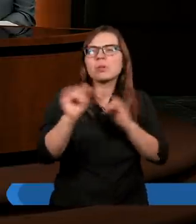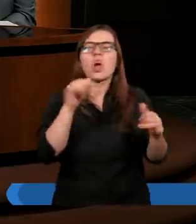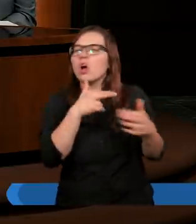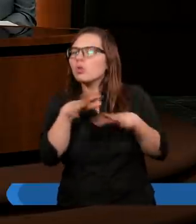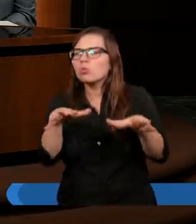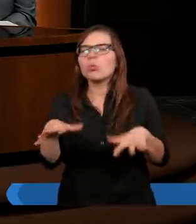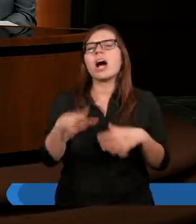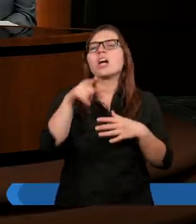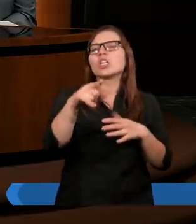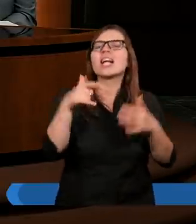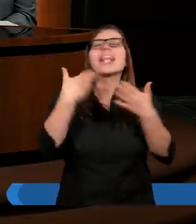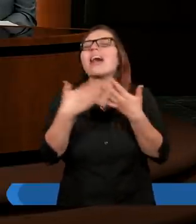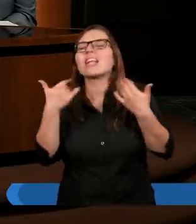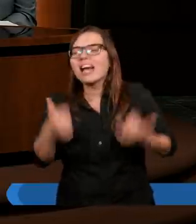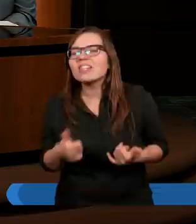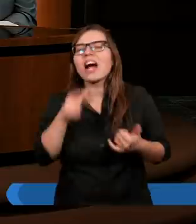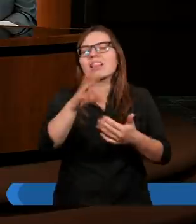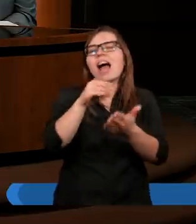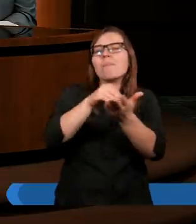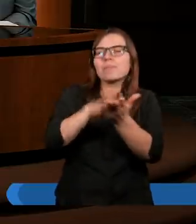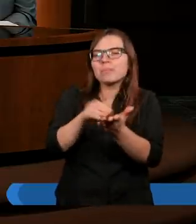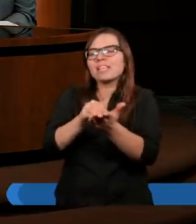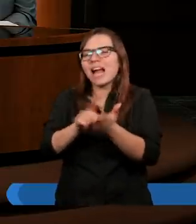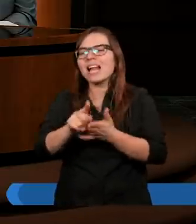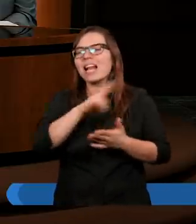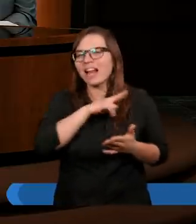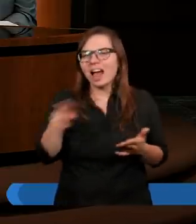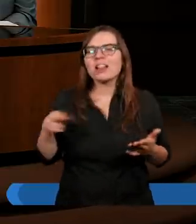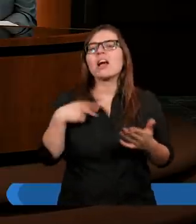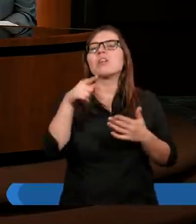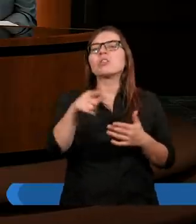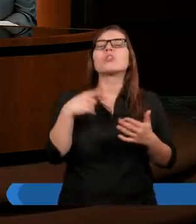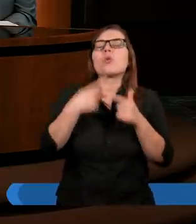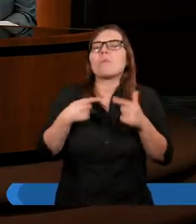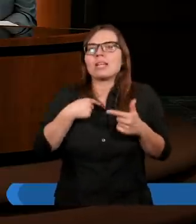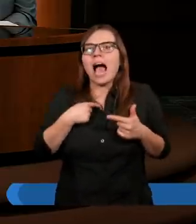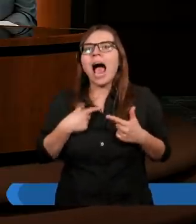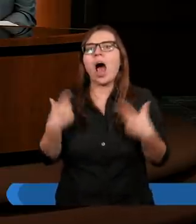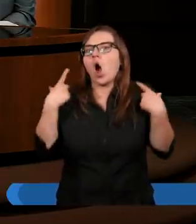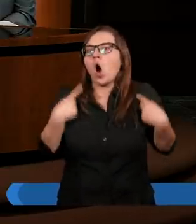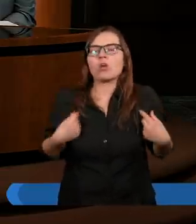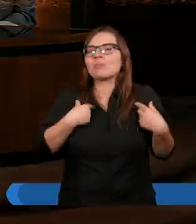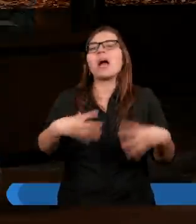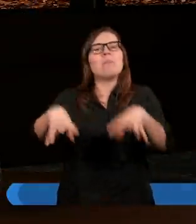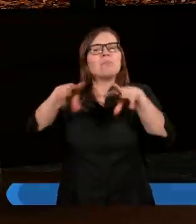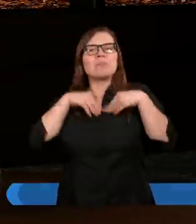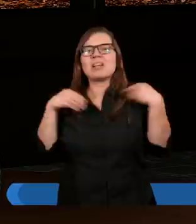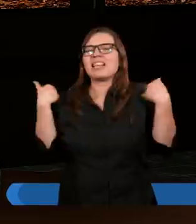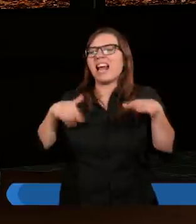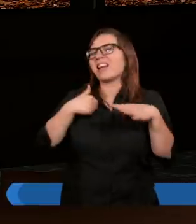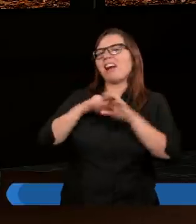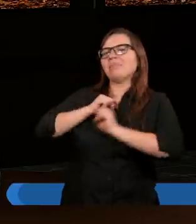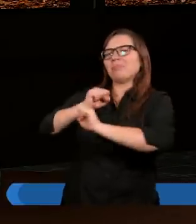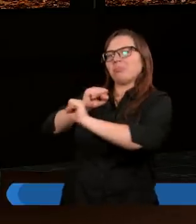że tak jest, że jest nam przypisane, ale dopóki ja osobiście tego nie przyjmę, nie zaakceptuję, nie